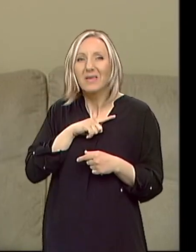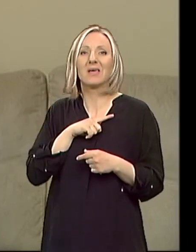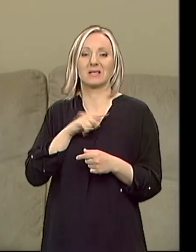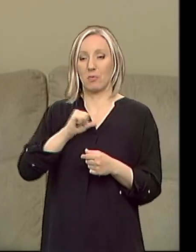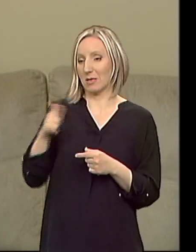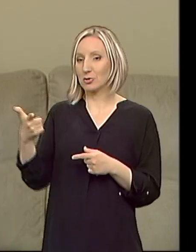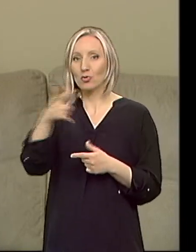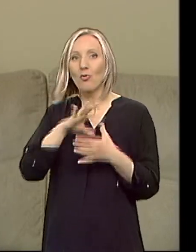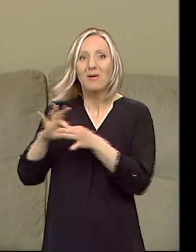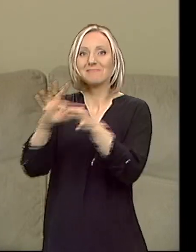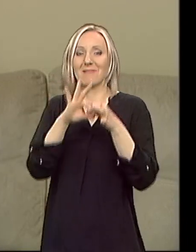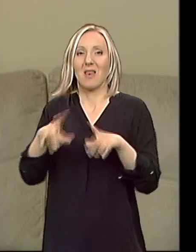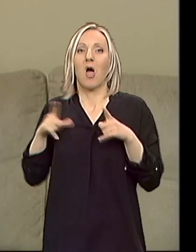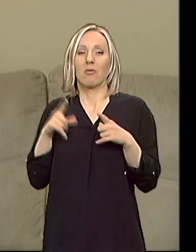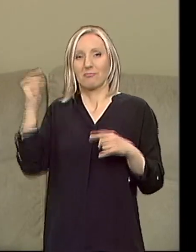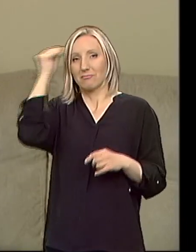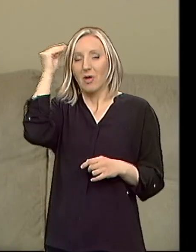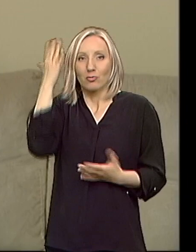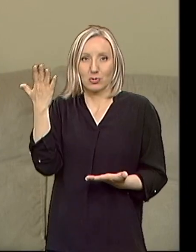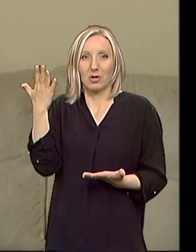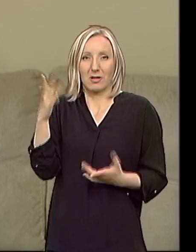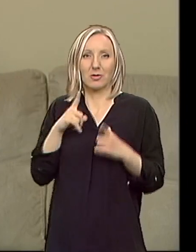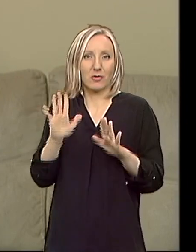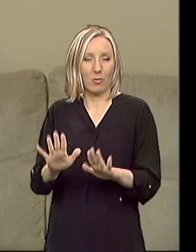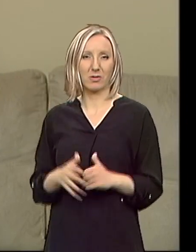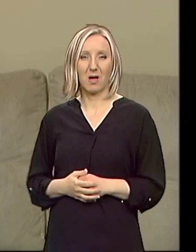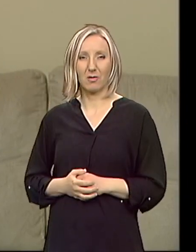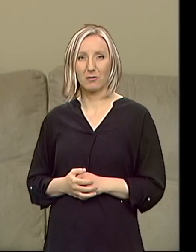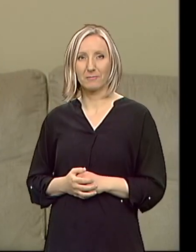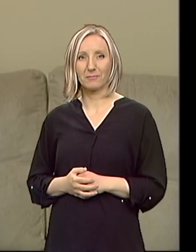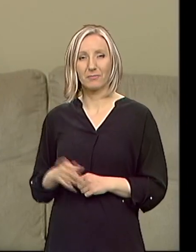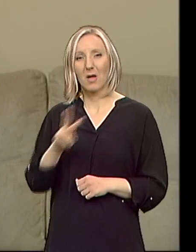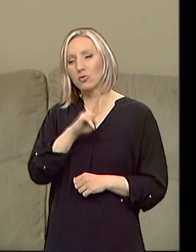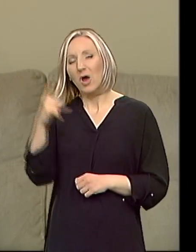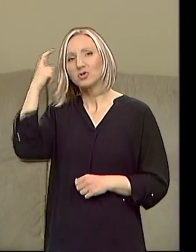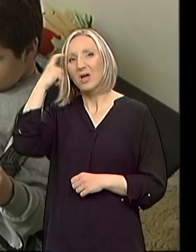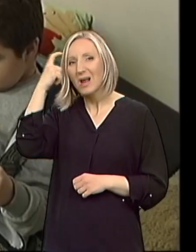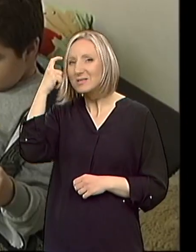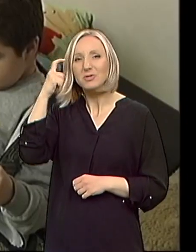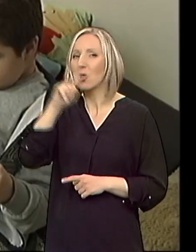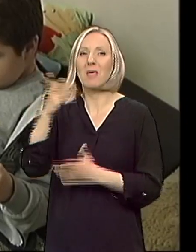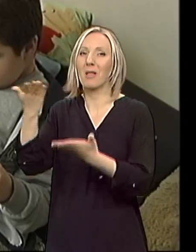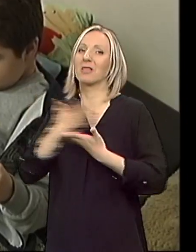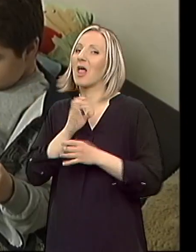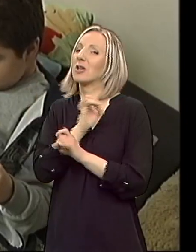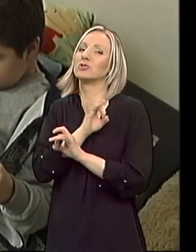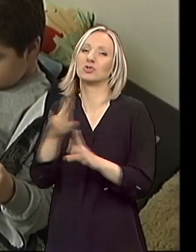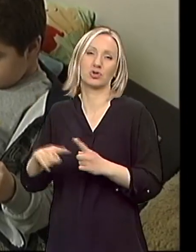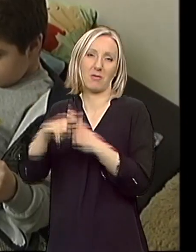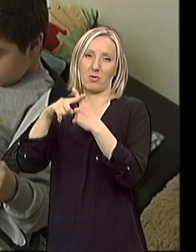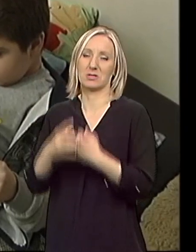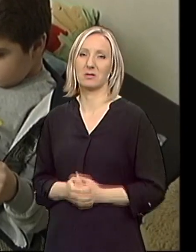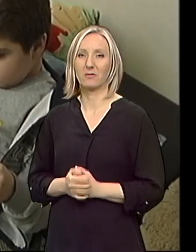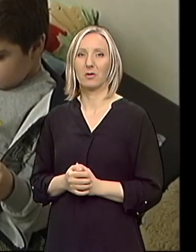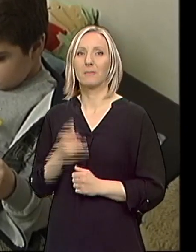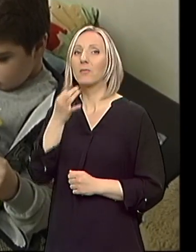da se tako nosimo sa tim problemom. Mislim, da drugačije razmišljanje ništa dobro ne bi donalo. Koja je tvoja neka poruka